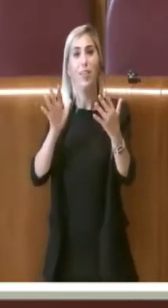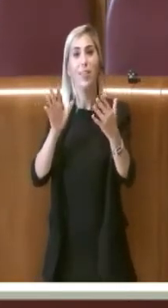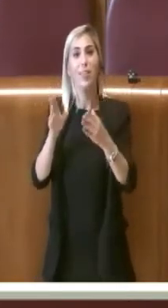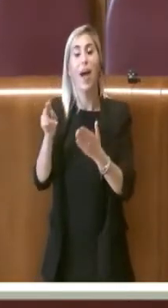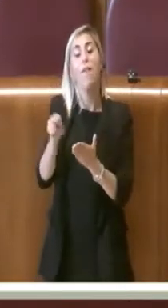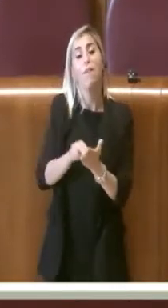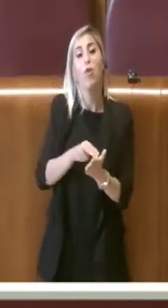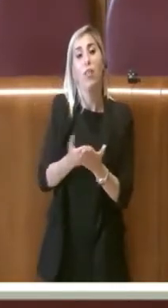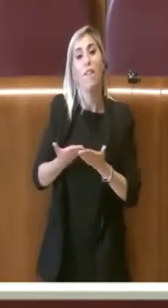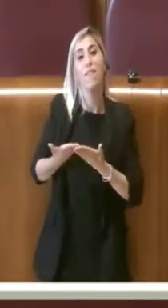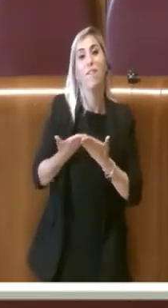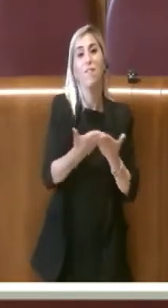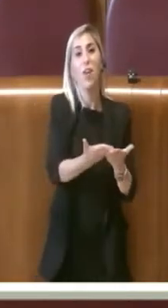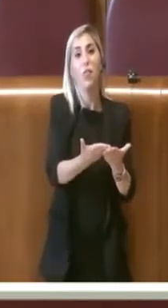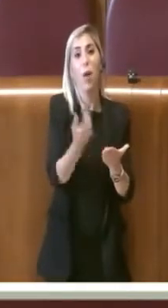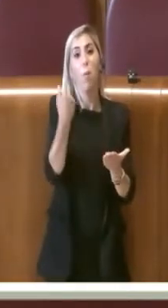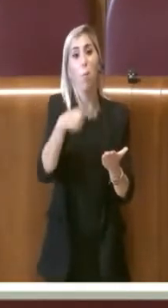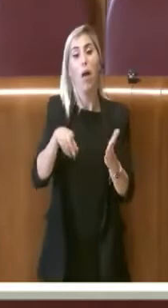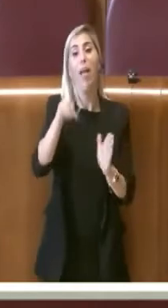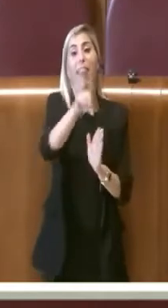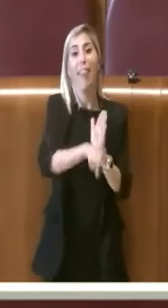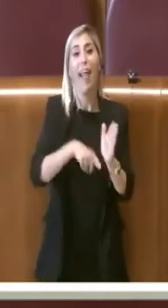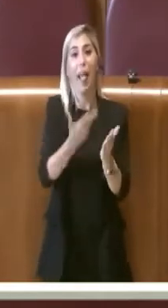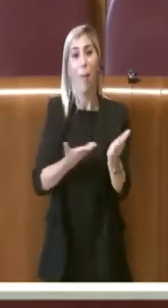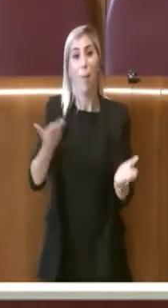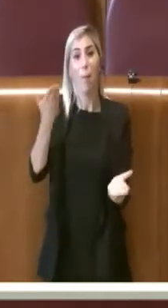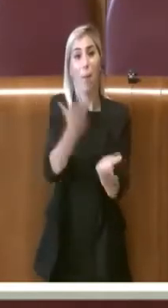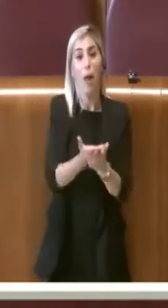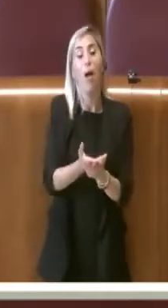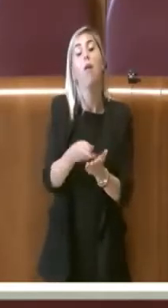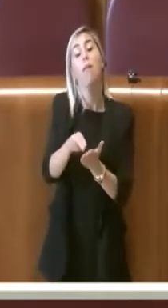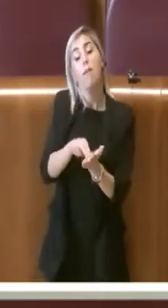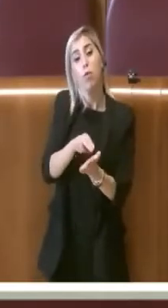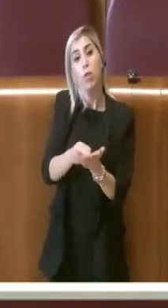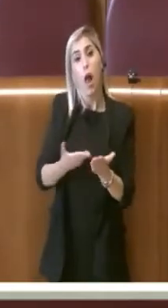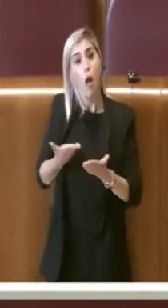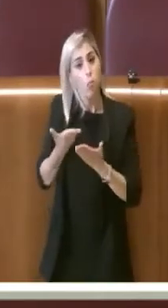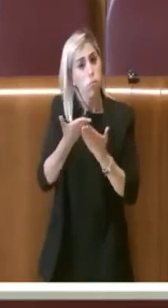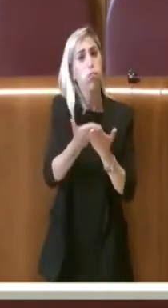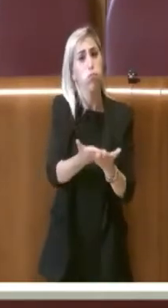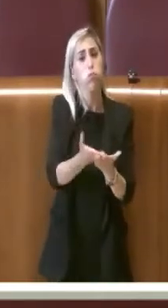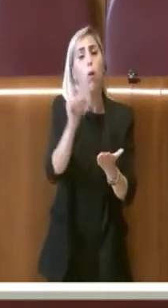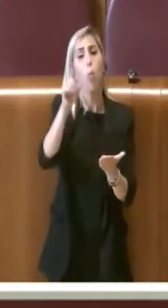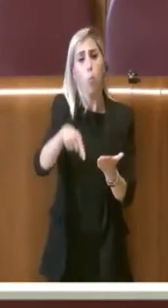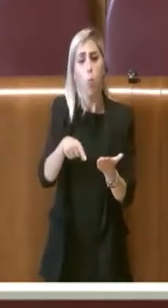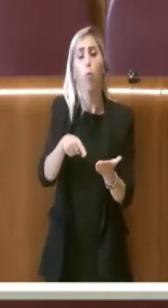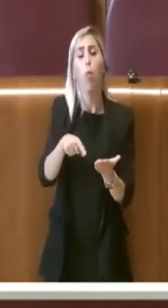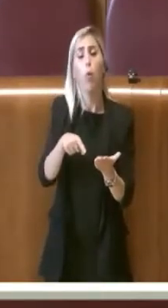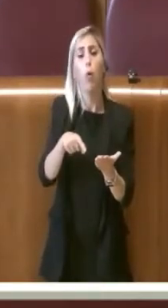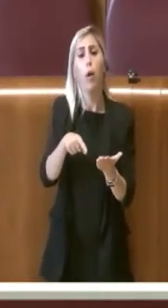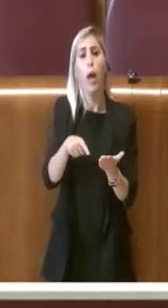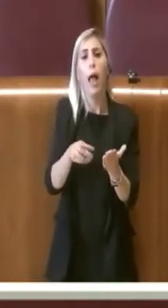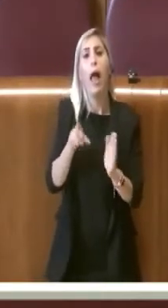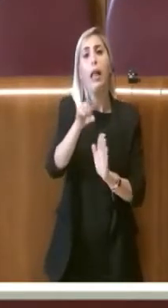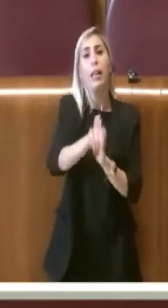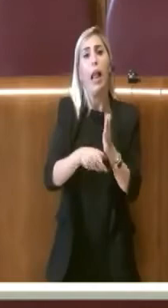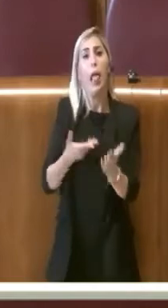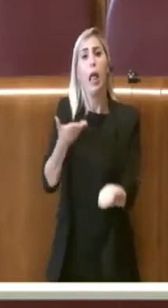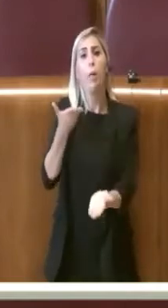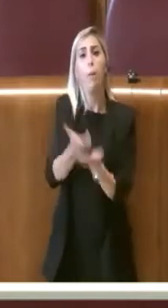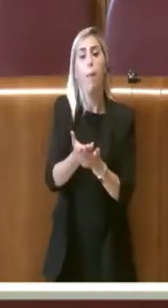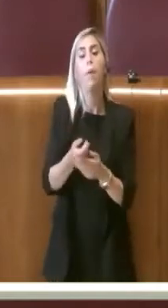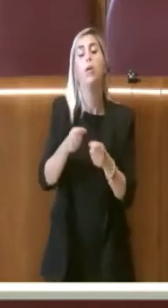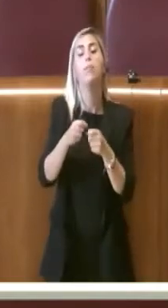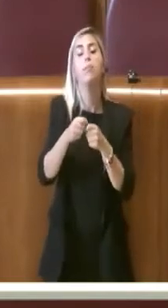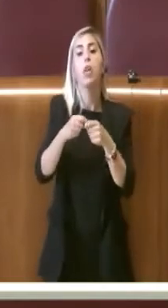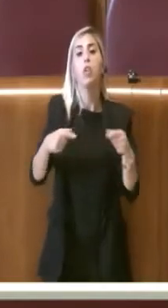a questa proposta di delibera, come voterà favorevolmente anche alla proposta di delibera per la